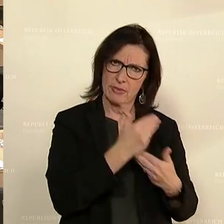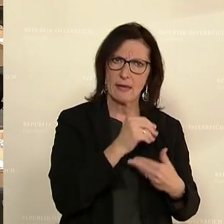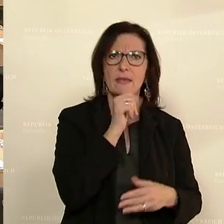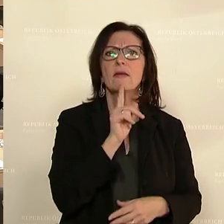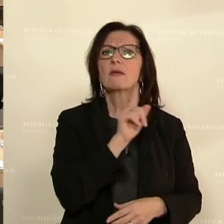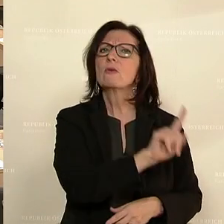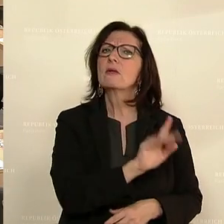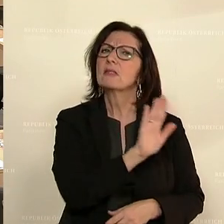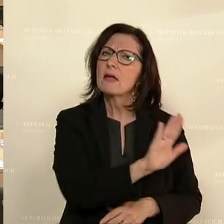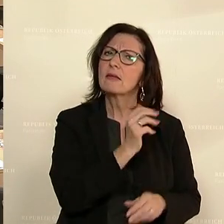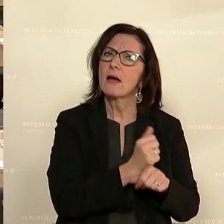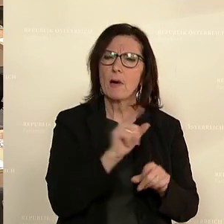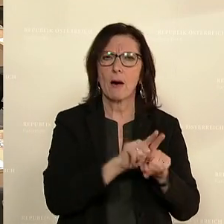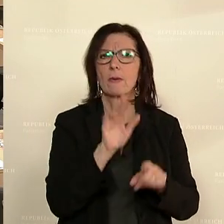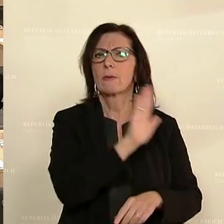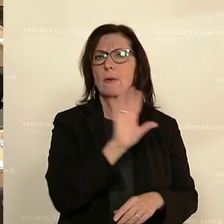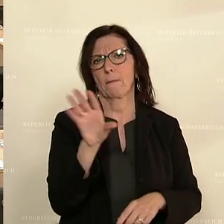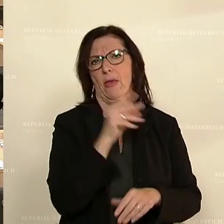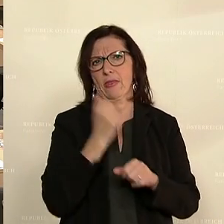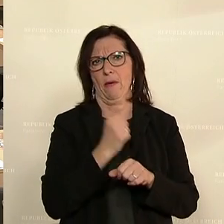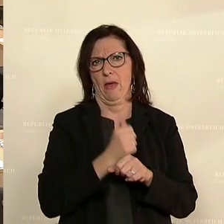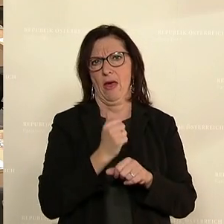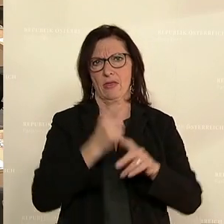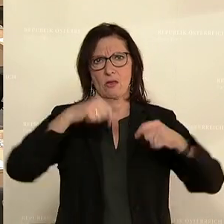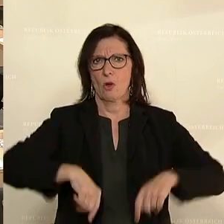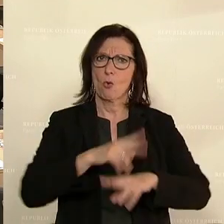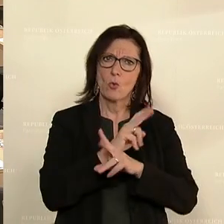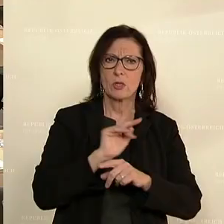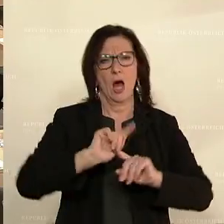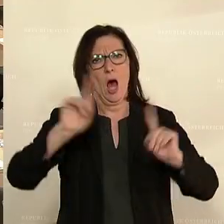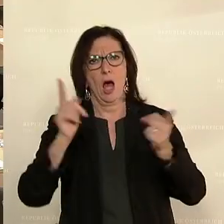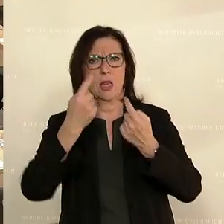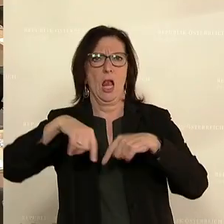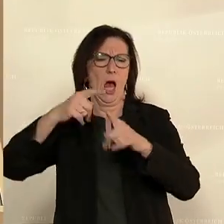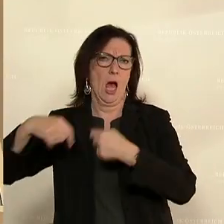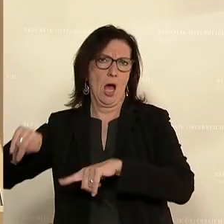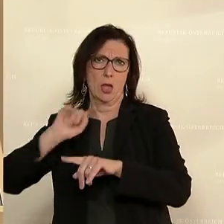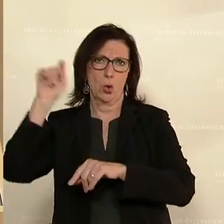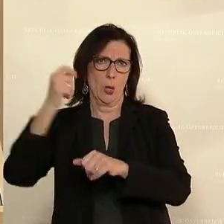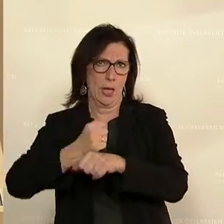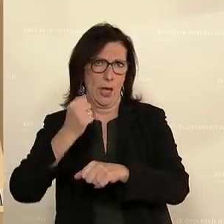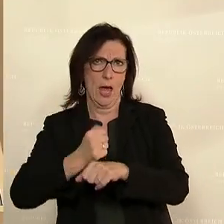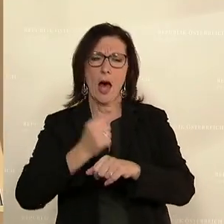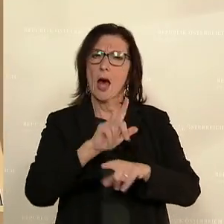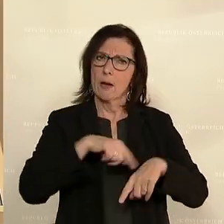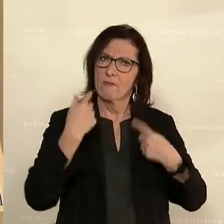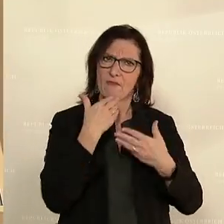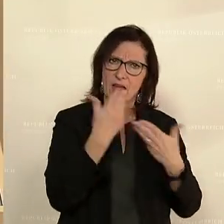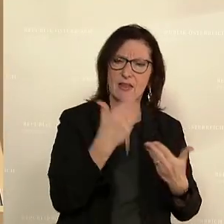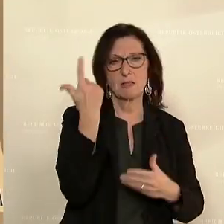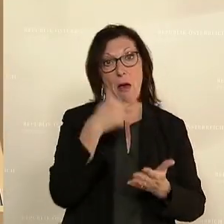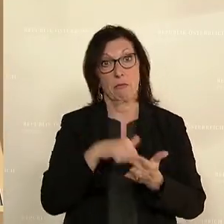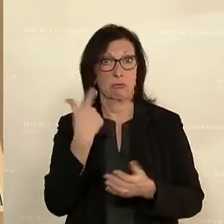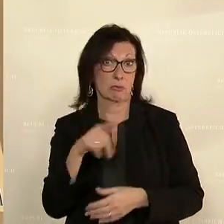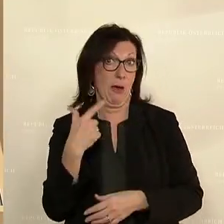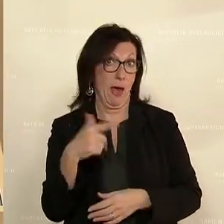sondern auch für die der Mitarbeiterinnen und Mitarbeiter hier in Österreich und in der Welt. Und wir werden diesen Weg, wir sind ihn ja 2022 schon ein Stück weit